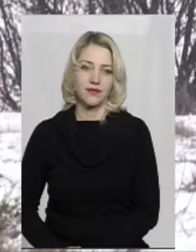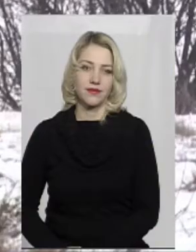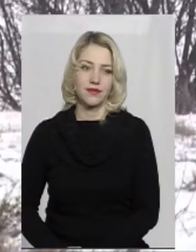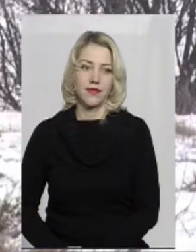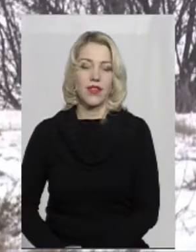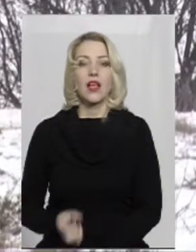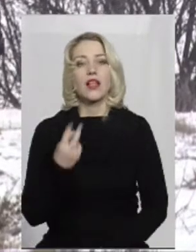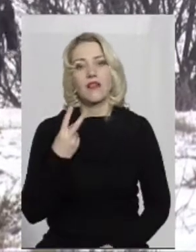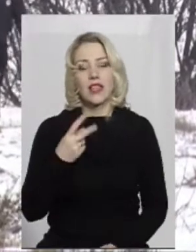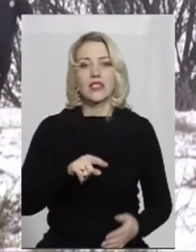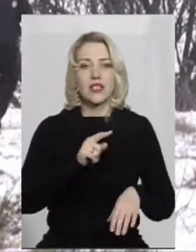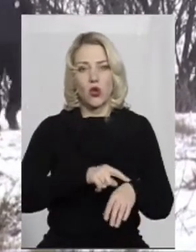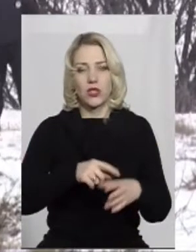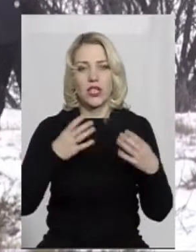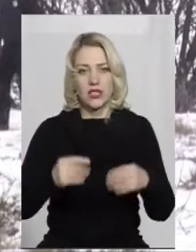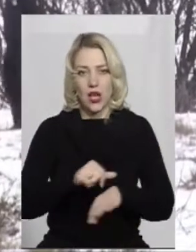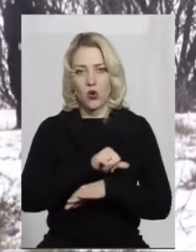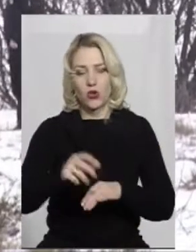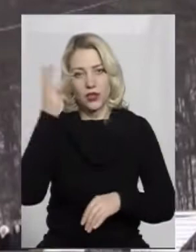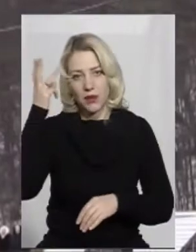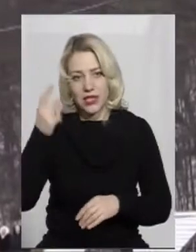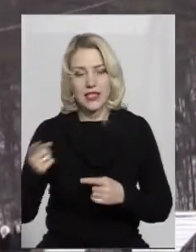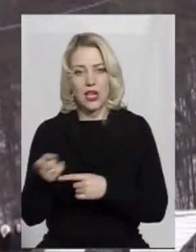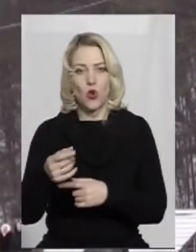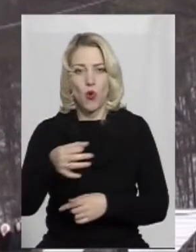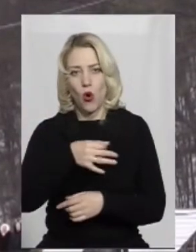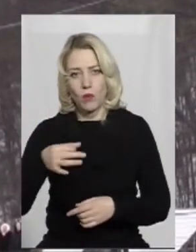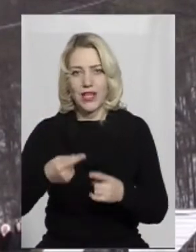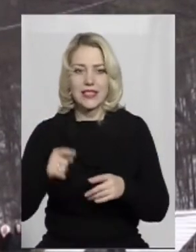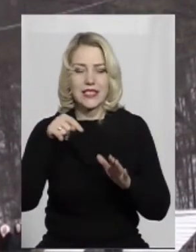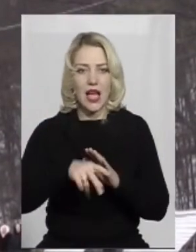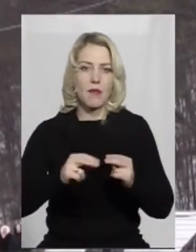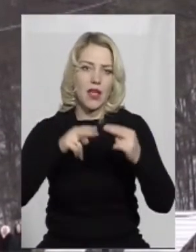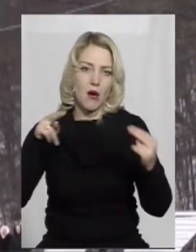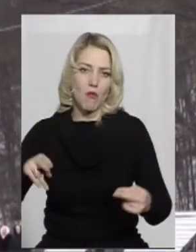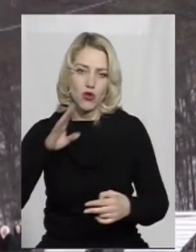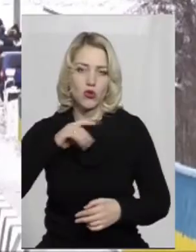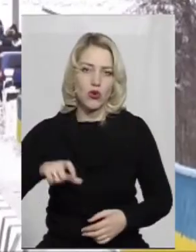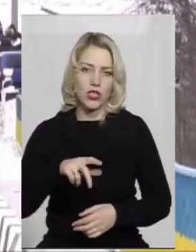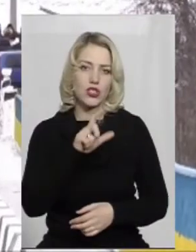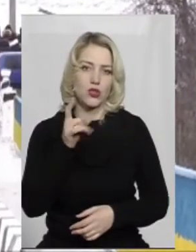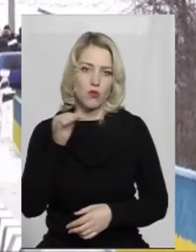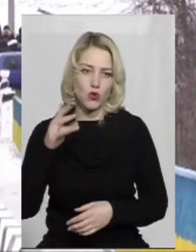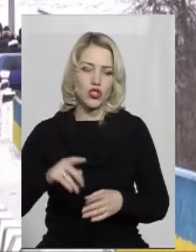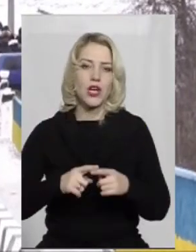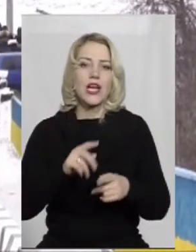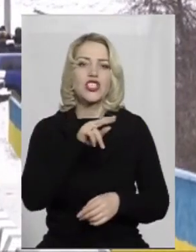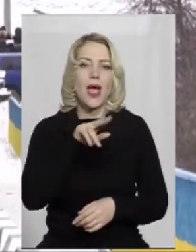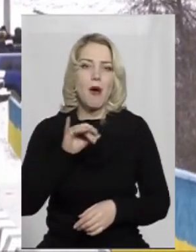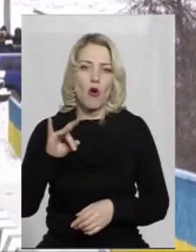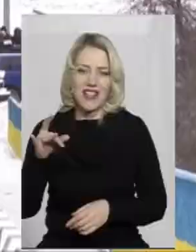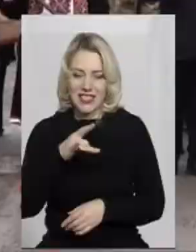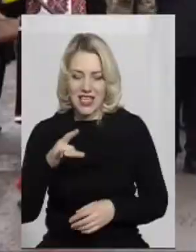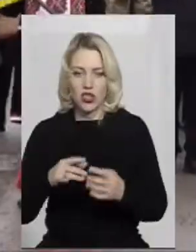12-та година дня. Кордон Хмельницької та Тернопільської областей. Саме на мосту через річку Збруч, між селом Гуків Чиморовецького району та